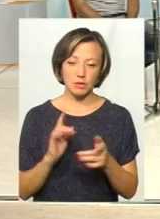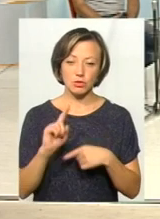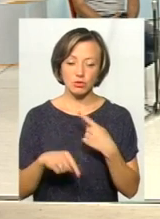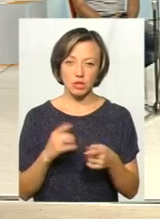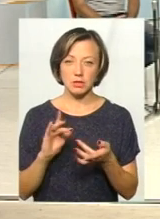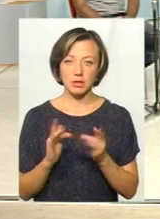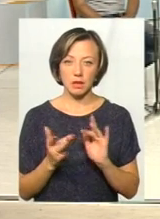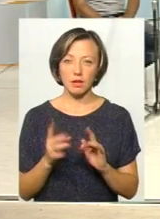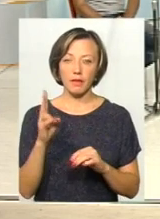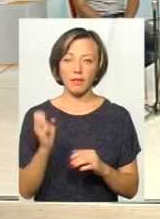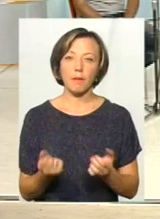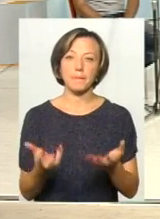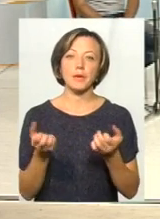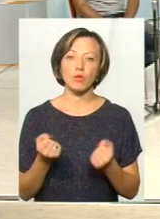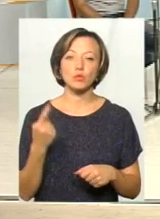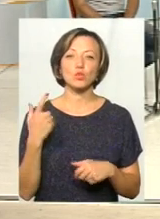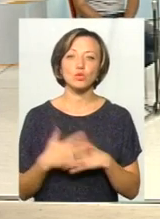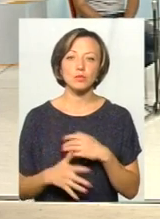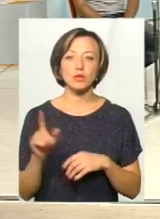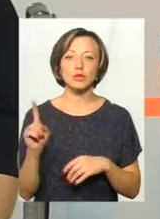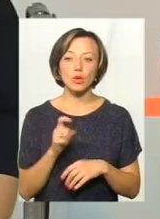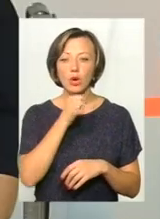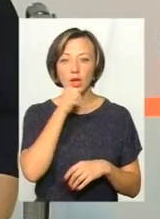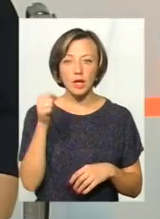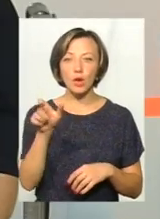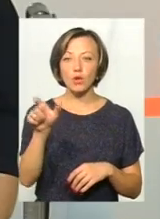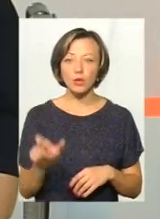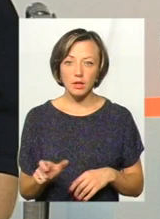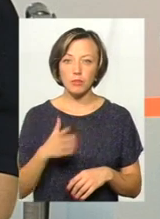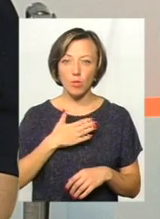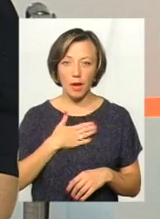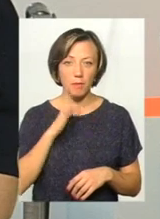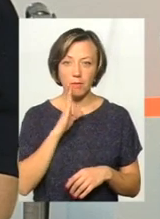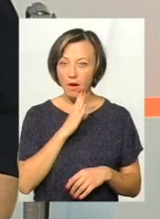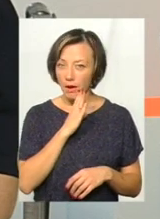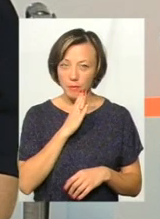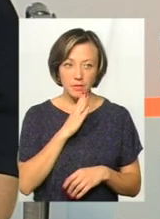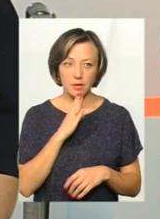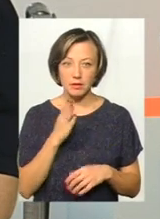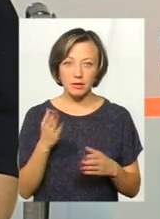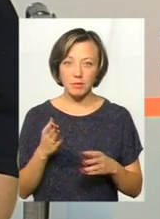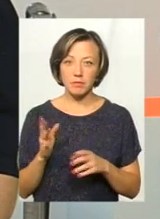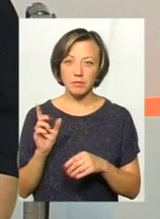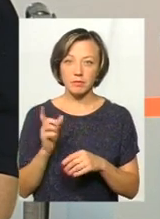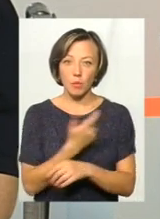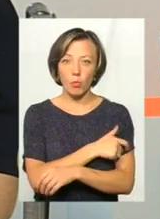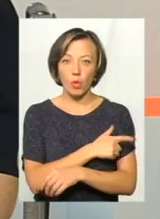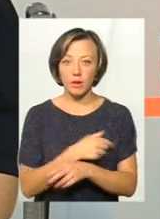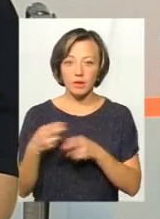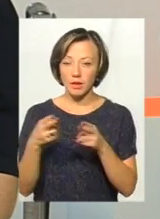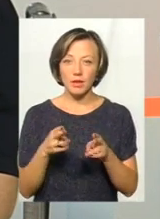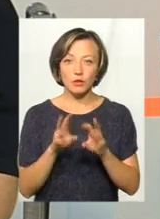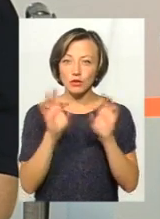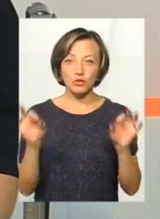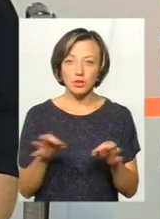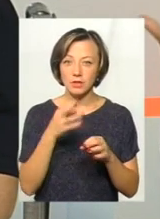на прийом. Зрозуміло, що літня людина, наприклад, моїй мамі, якби вона змогла достатися до поліклініки, ні про що